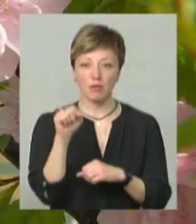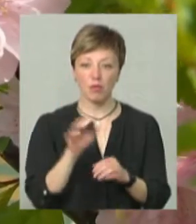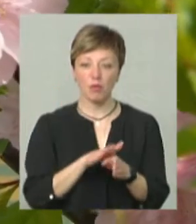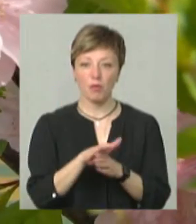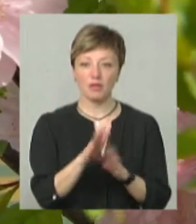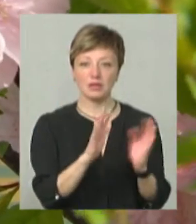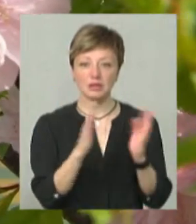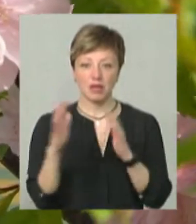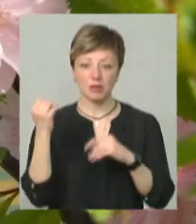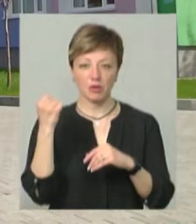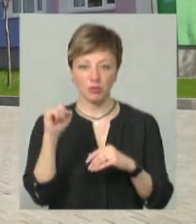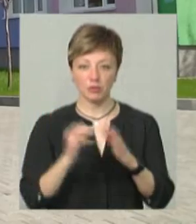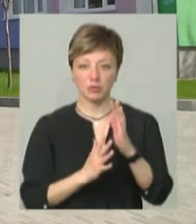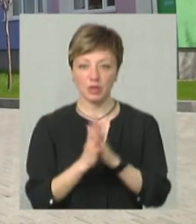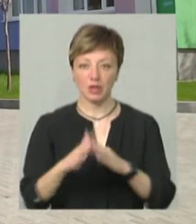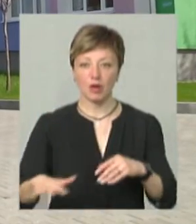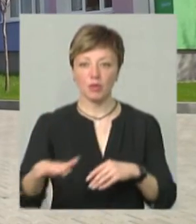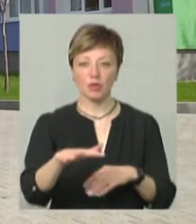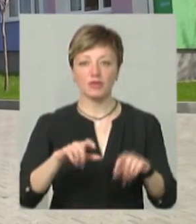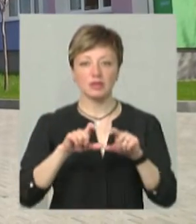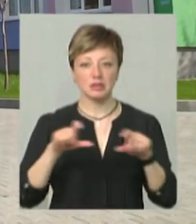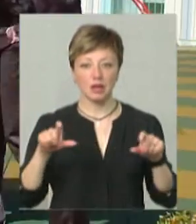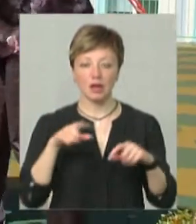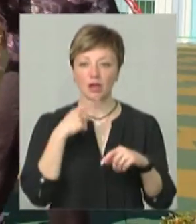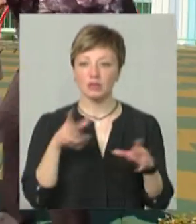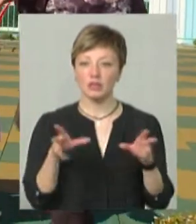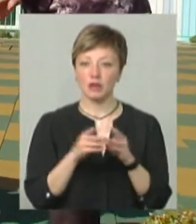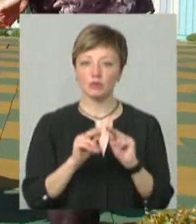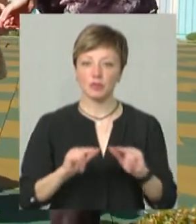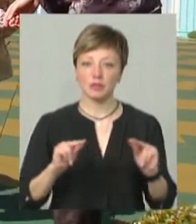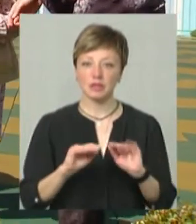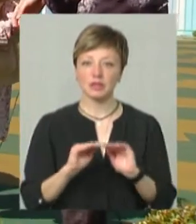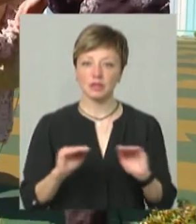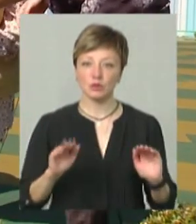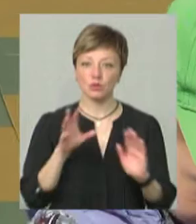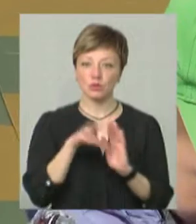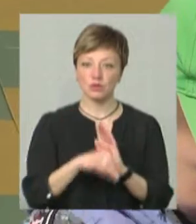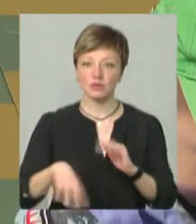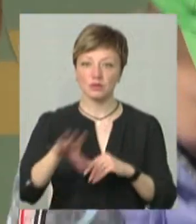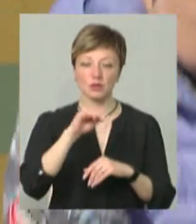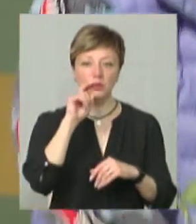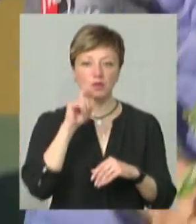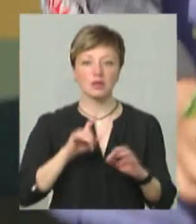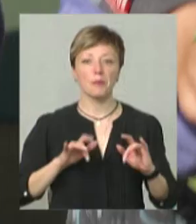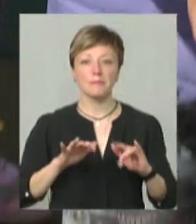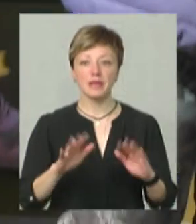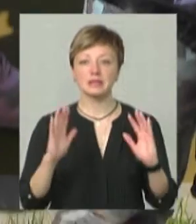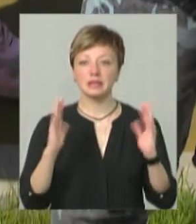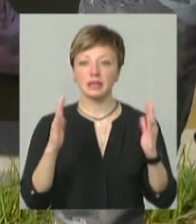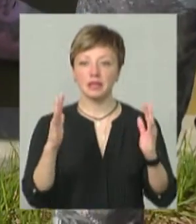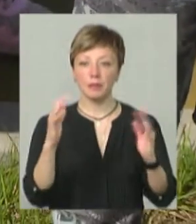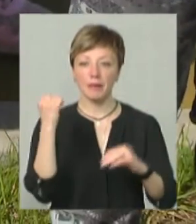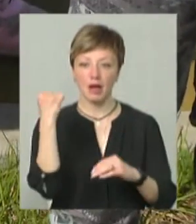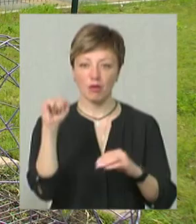перемоги, що проростає на подвір'ї закладу. Каже, разом з педагогами діти долучилися до всеукраїнської компанії «Сади перемоги».